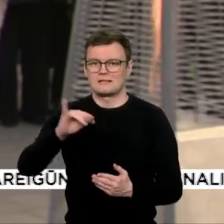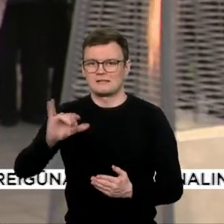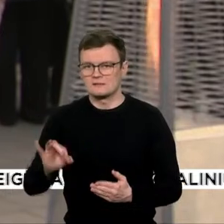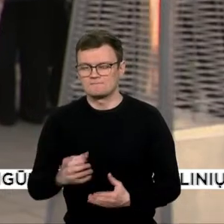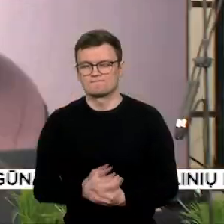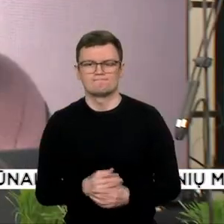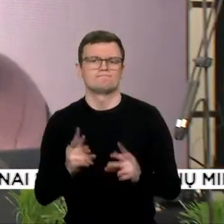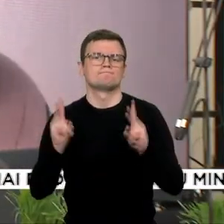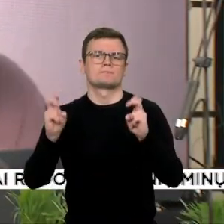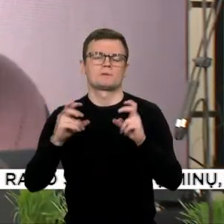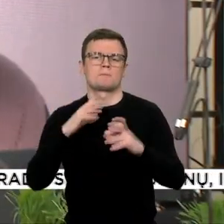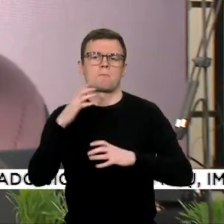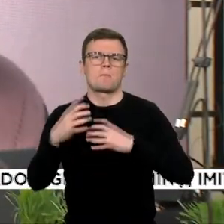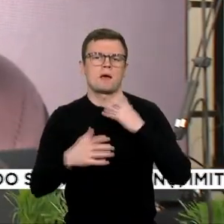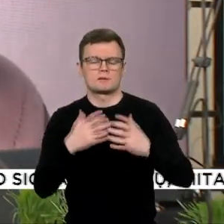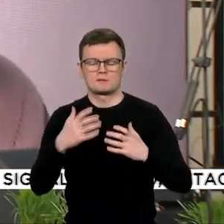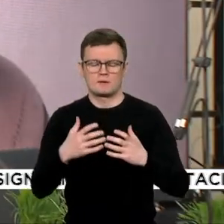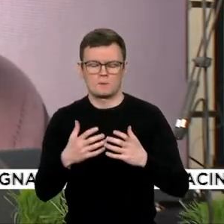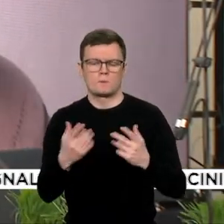pasaulio teisuolį.